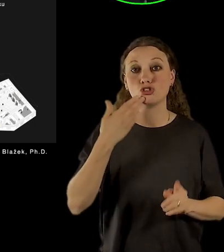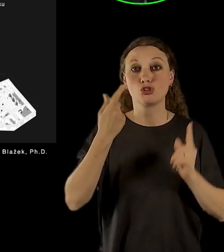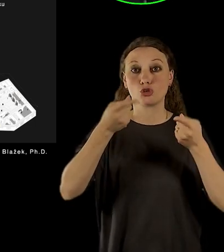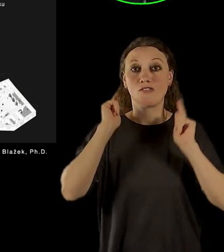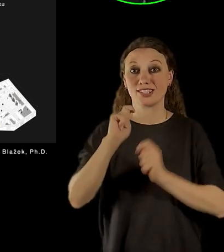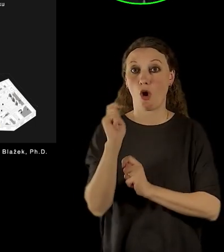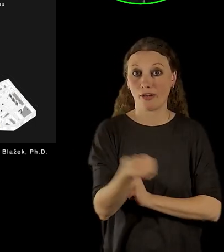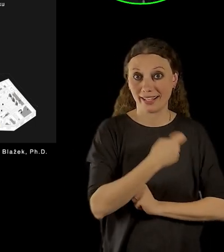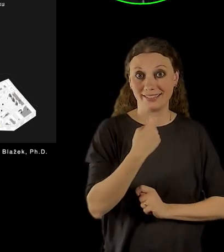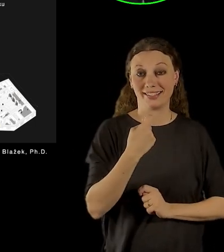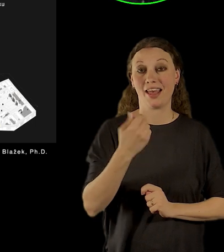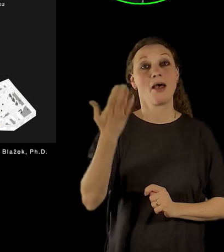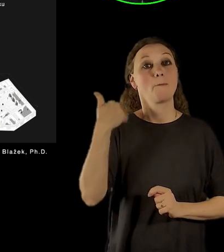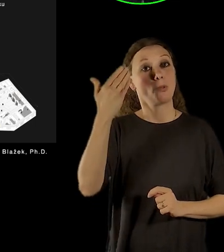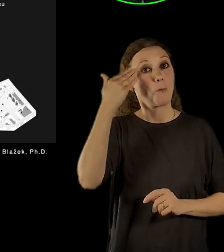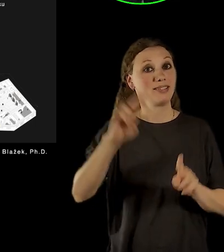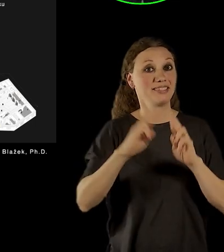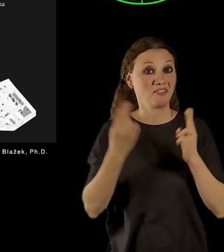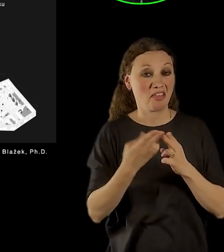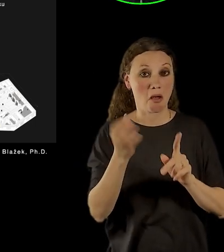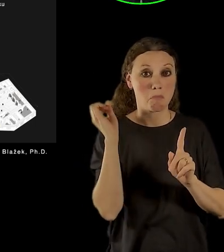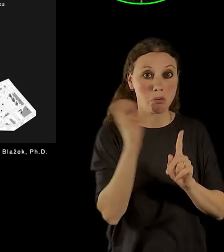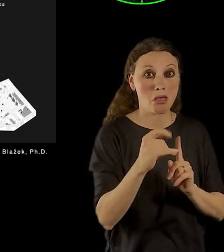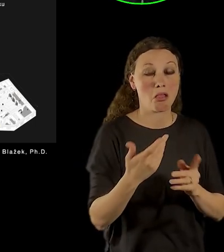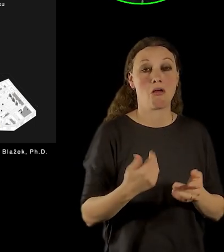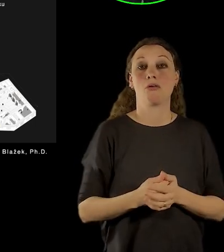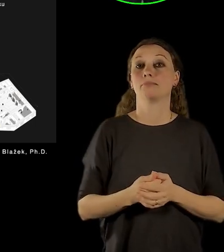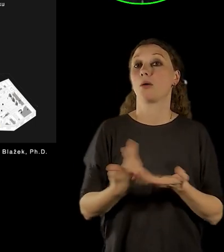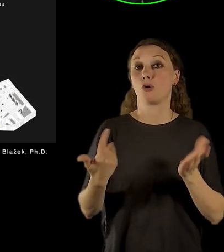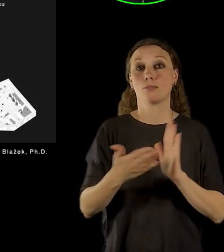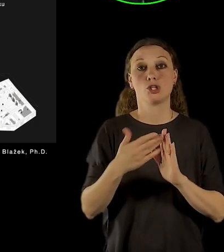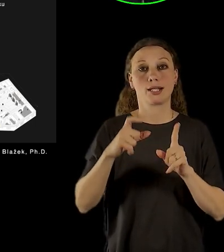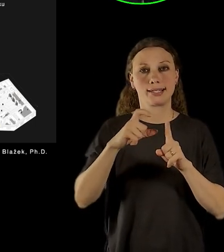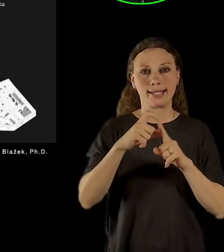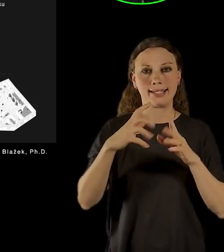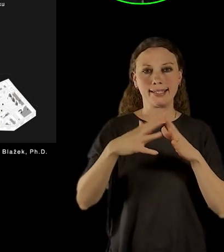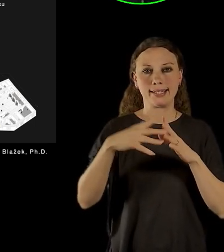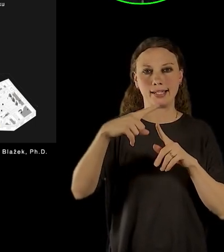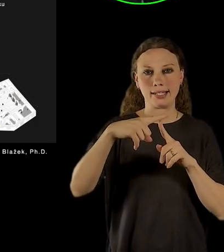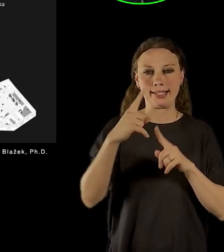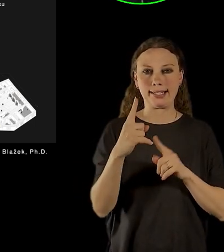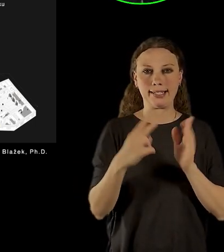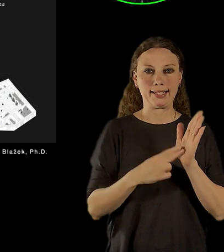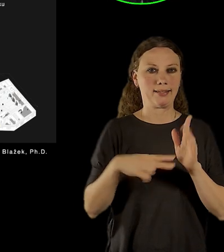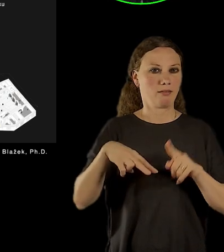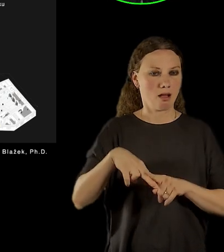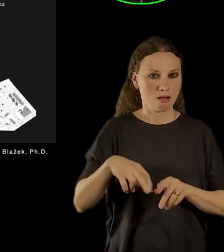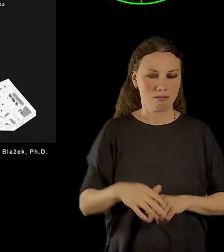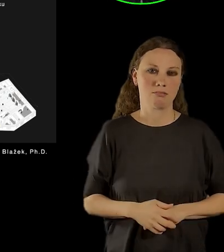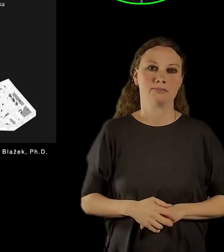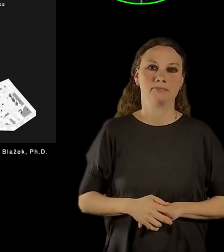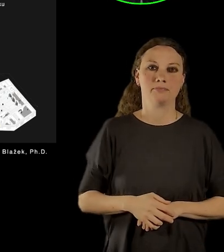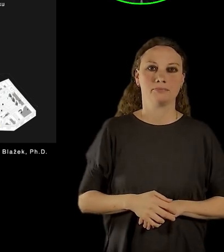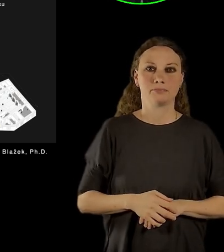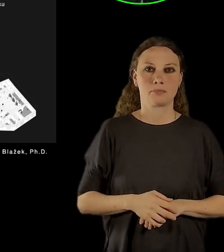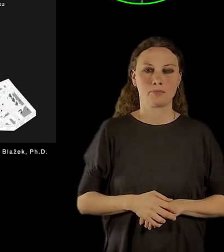mistři světa, byl tam vězněn prokop Drtina například a byli tam potom vězněni skutečně